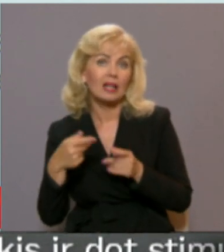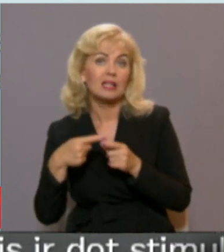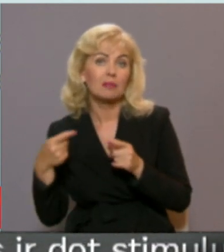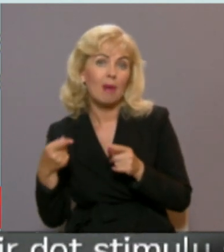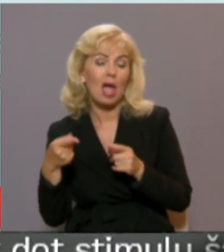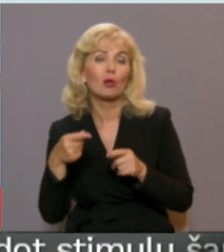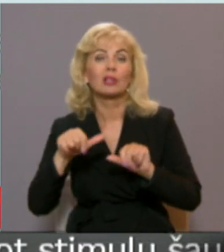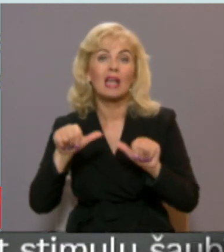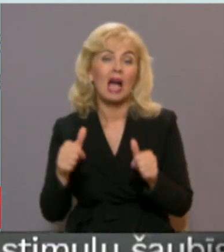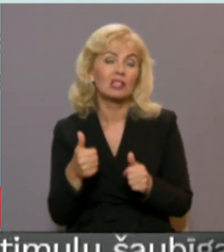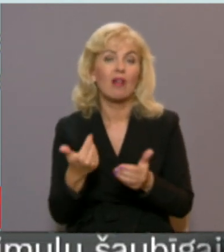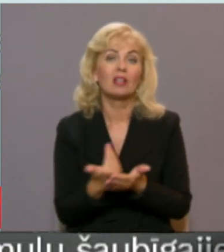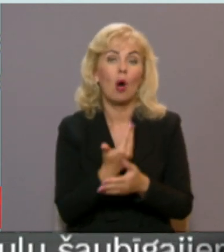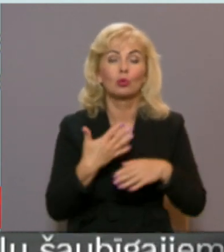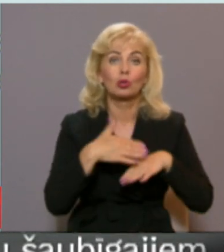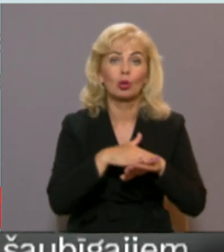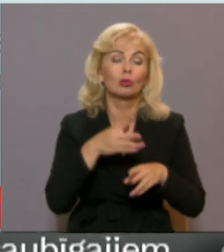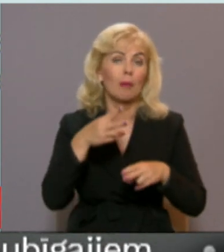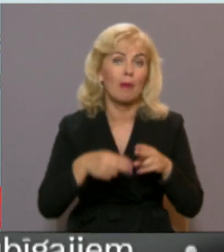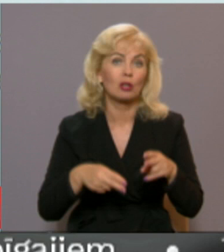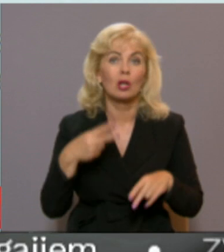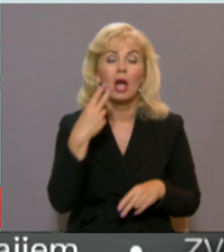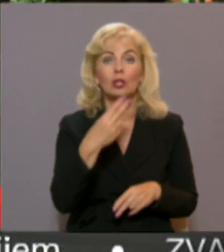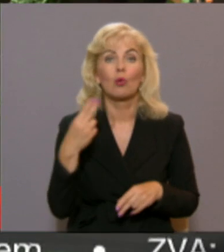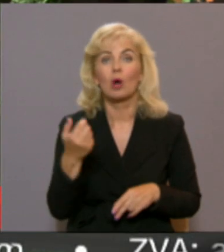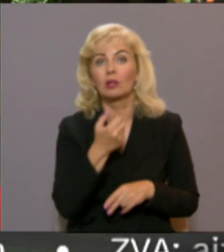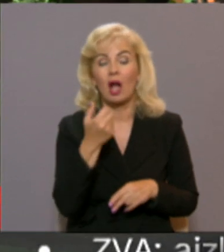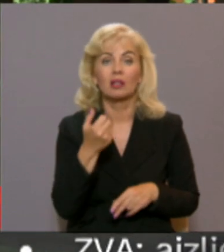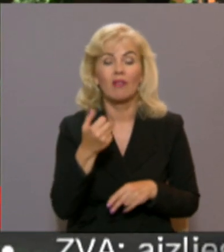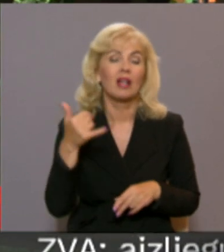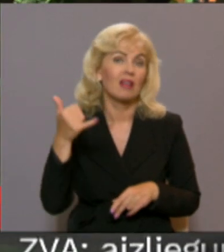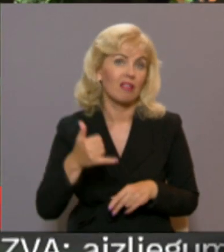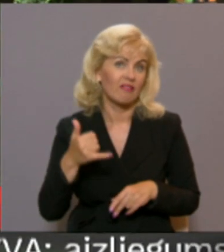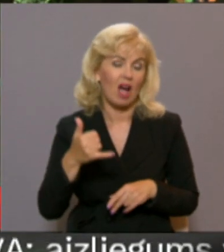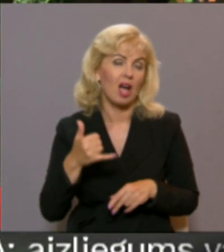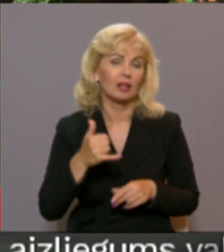jāizveido jaunā struktūra beigsies 2022. gada janvārī.